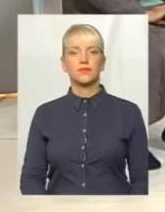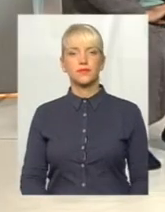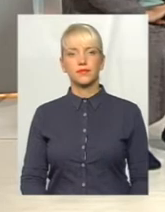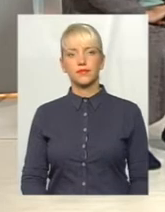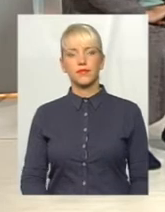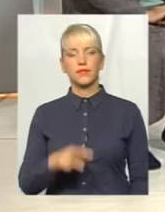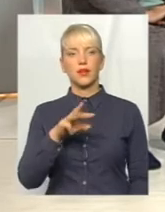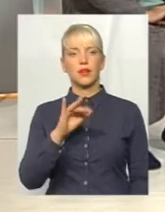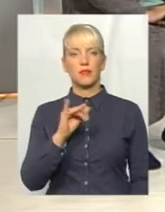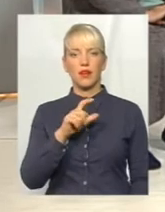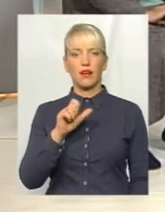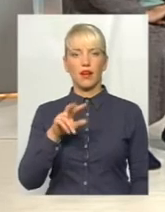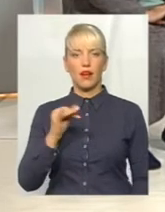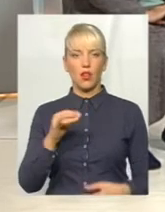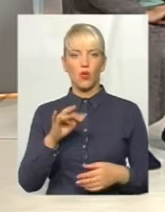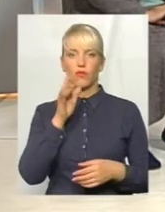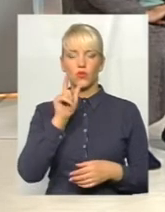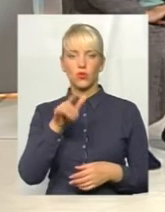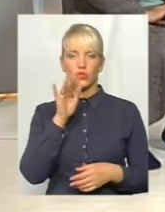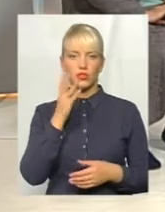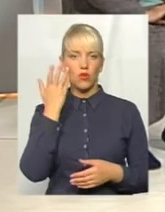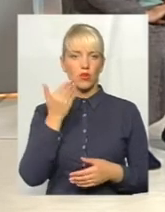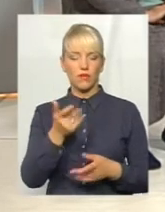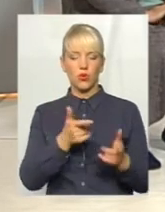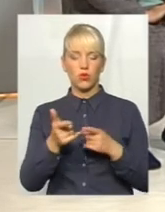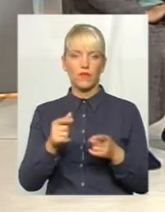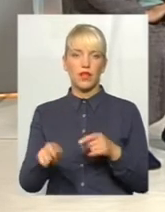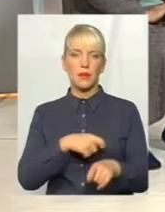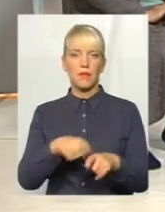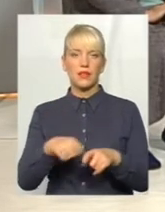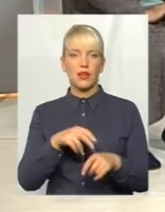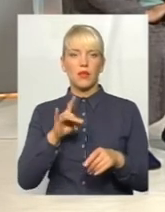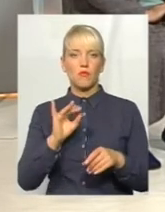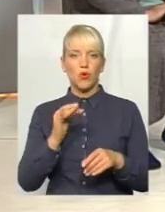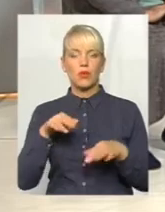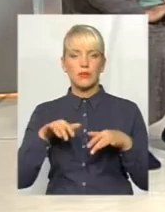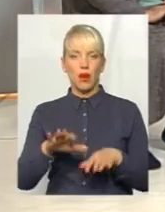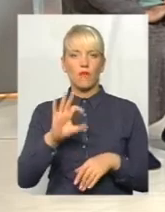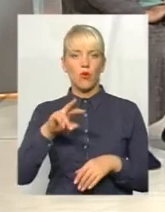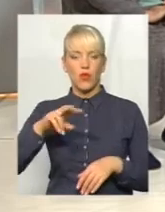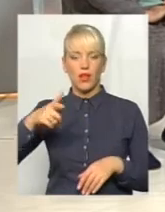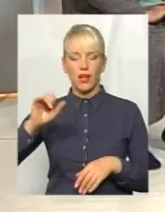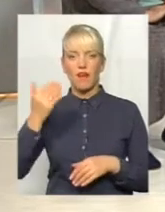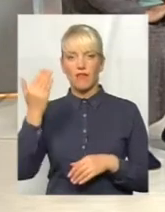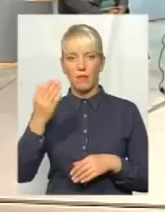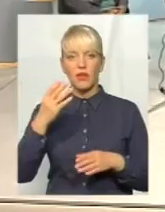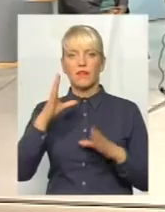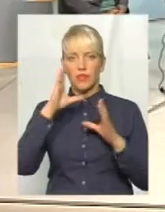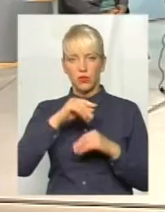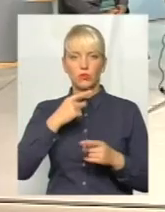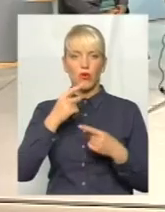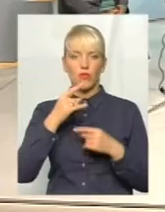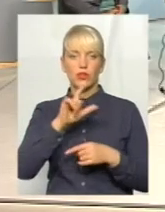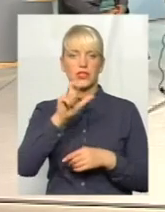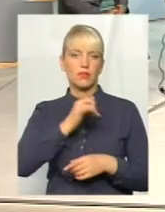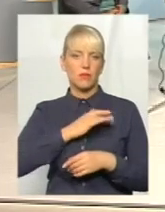ласка, в той час, поки ви готували матеріал про справу Олега Валянського, вам вдалося поговорити з Приватбанком і хоча б